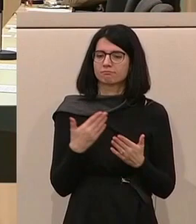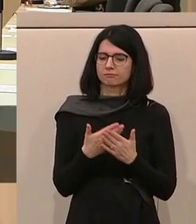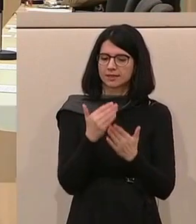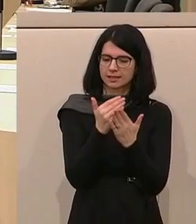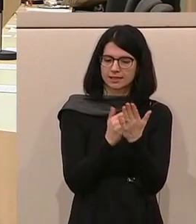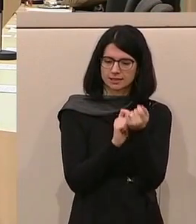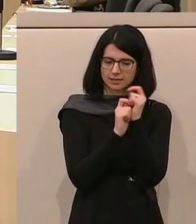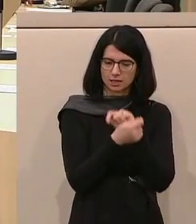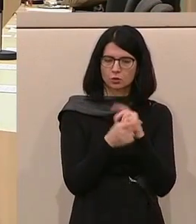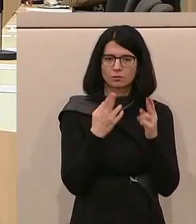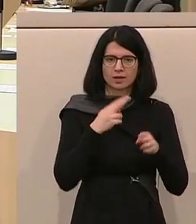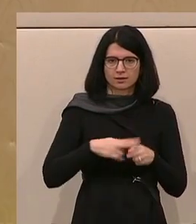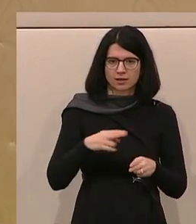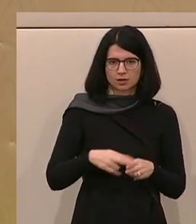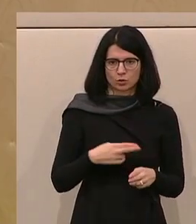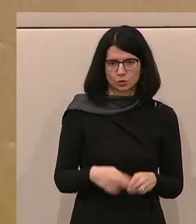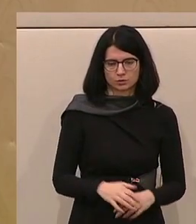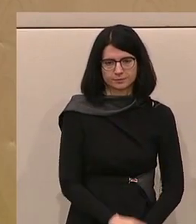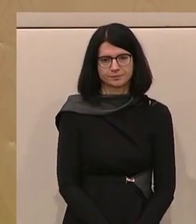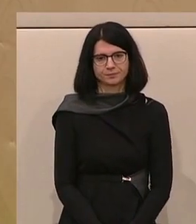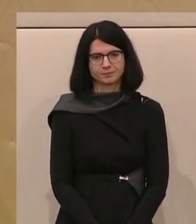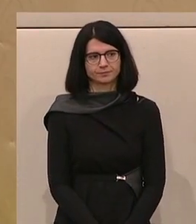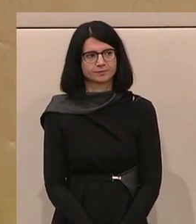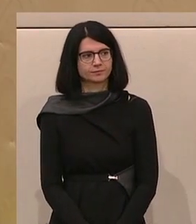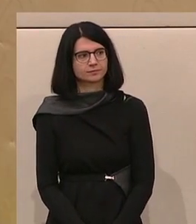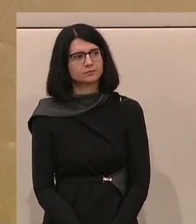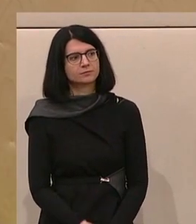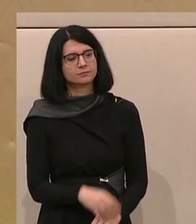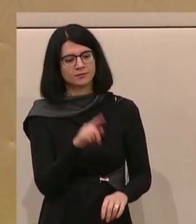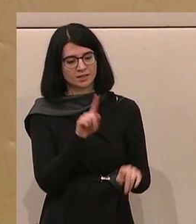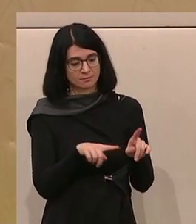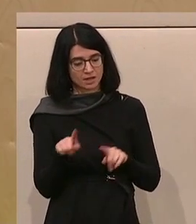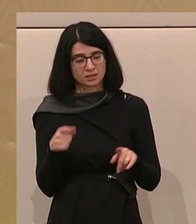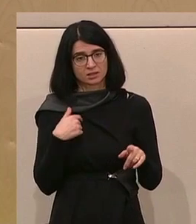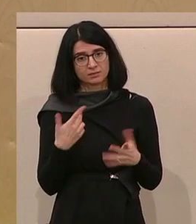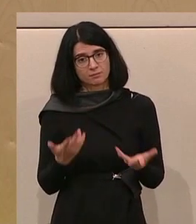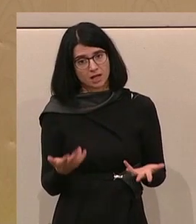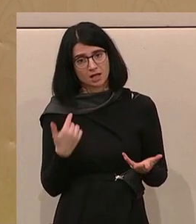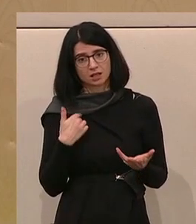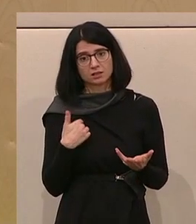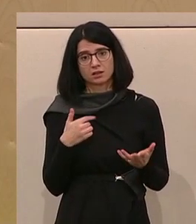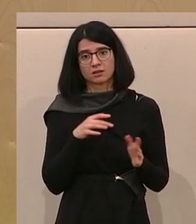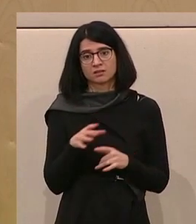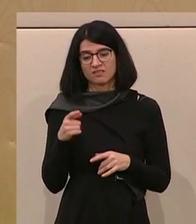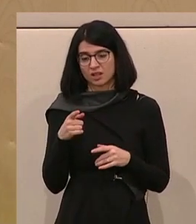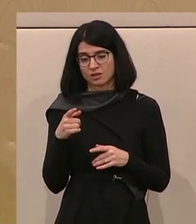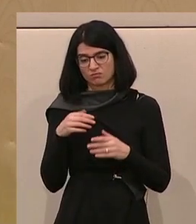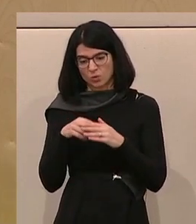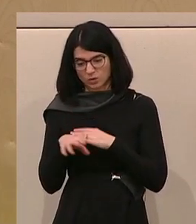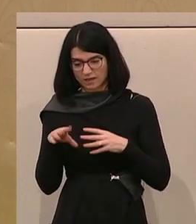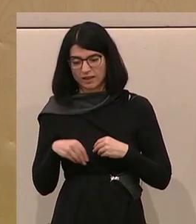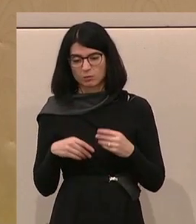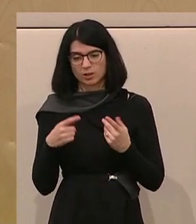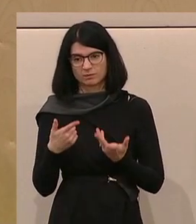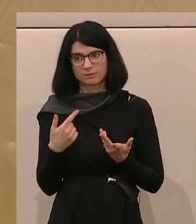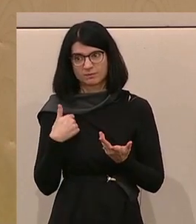bereinigt wird. Dass man es manchmal doch dem Unternehmen nicht ganz leicht machen sollte, zeigt die Erfahrung